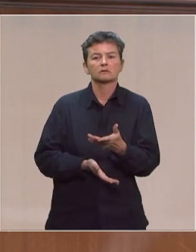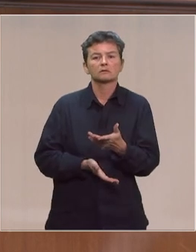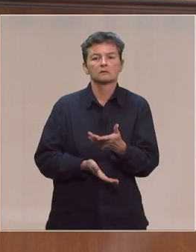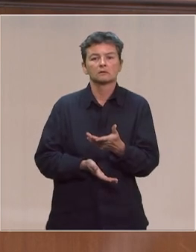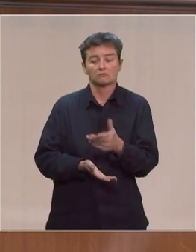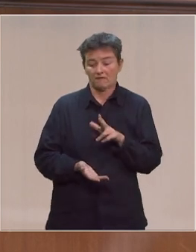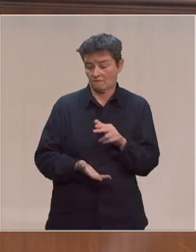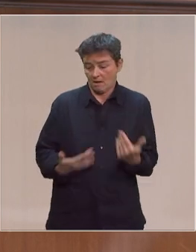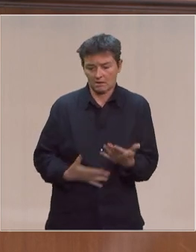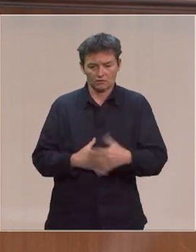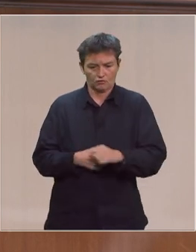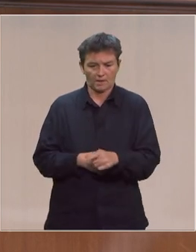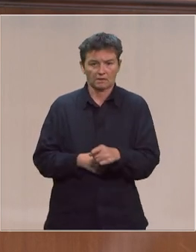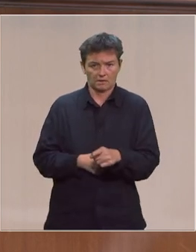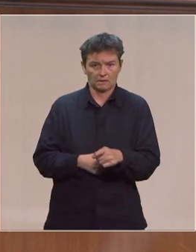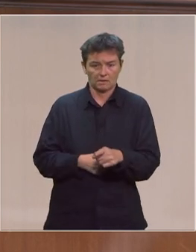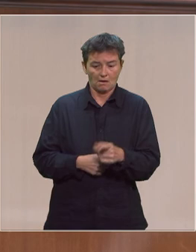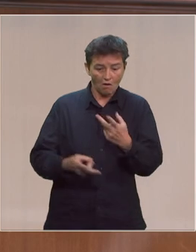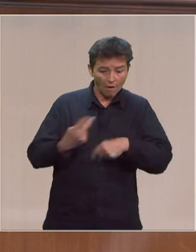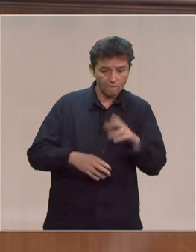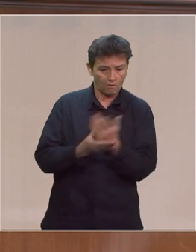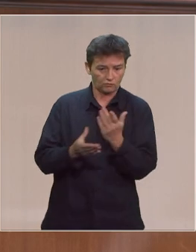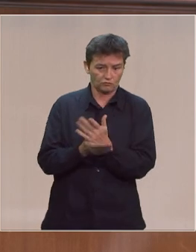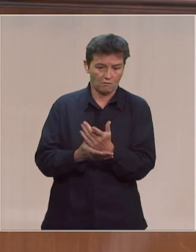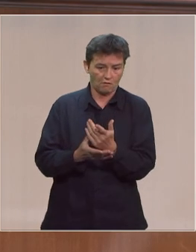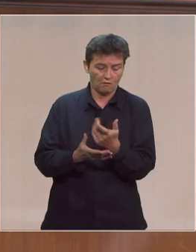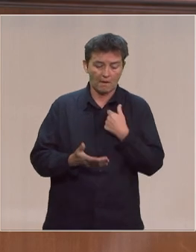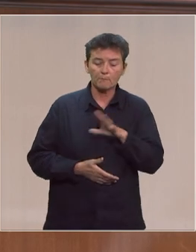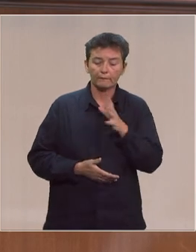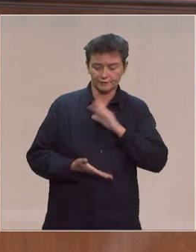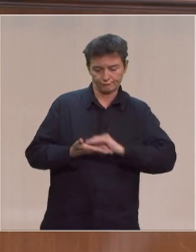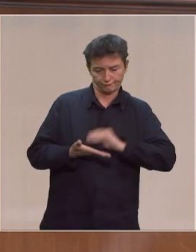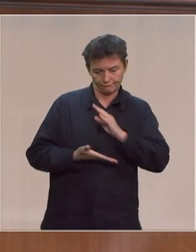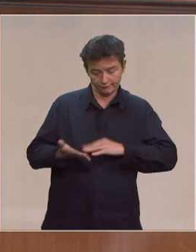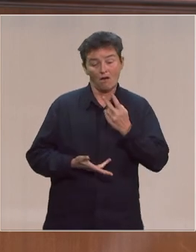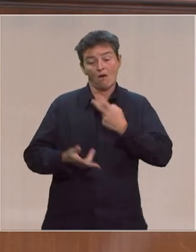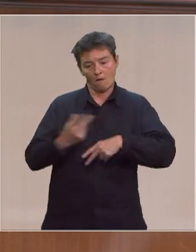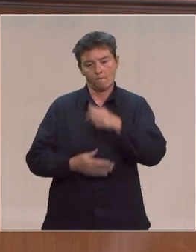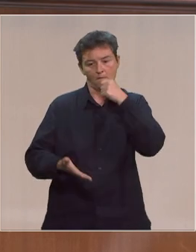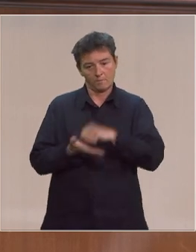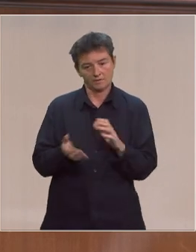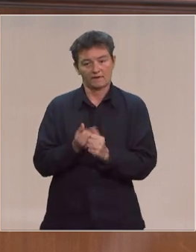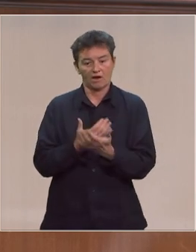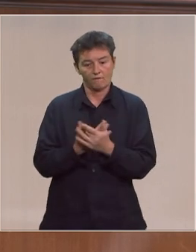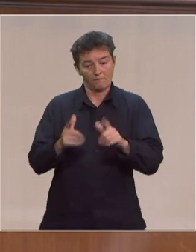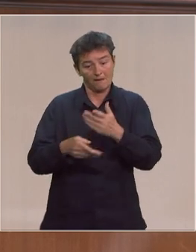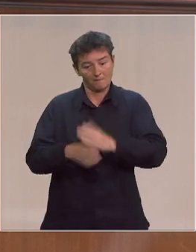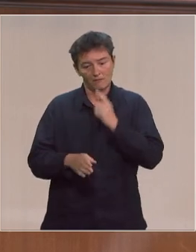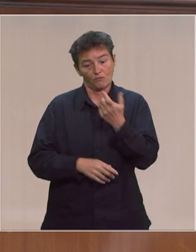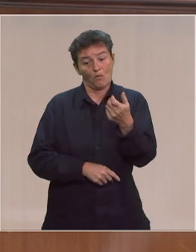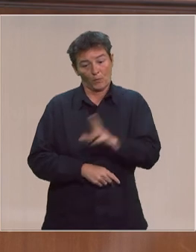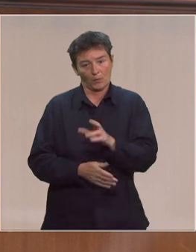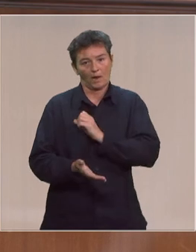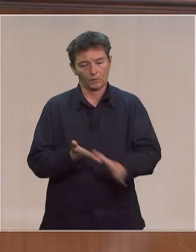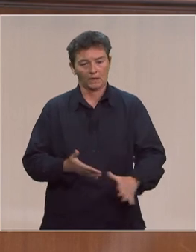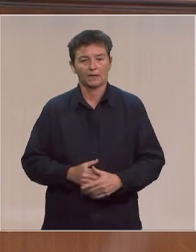permettre à partir de cette semaine d'envoyer des documents rédigés par les professeurs par la poste avec une enveloppe permettant un renvoi gratuit ensuite